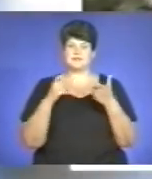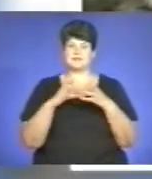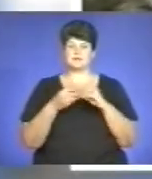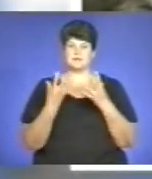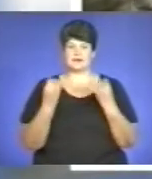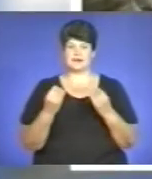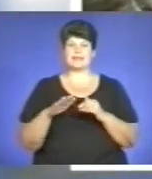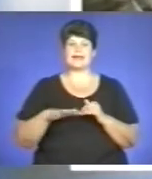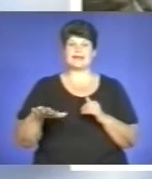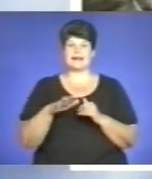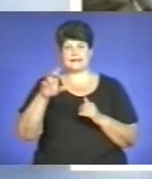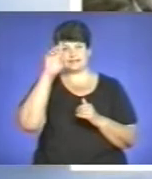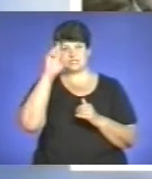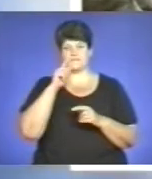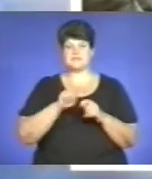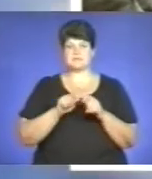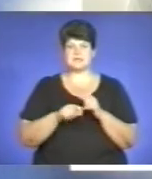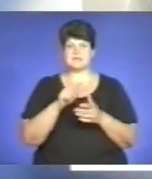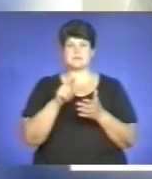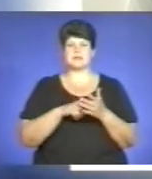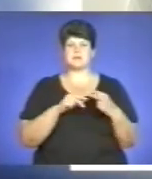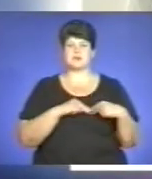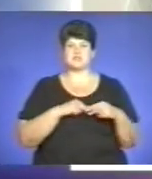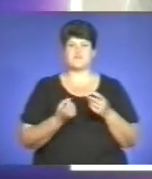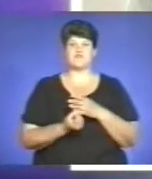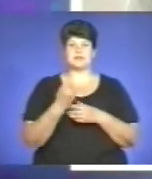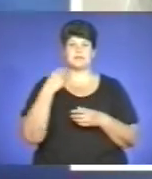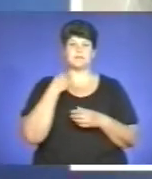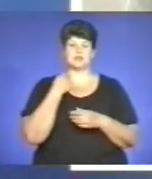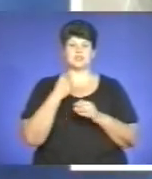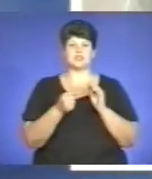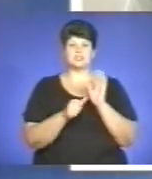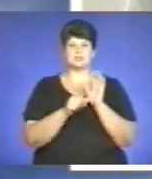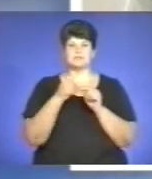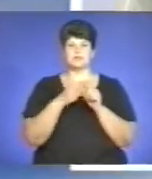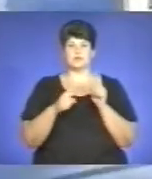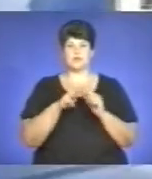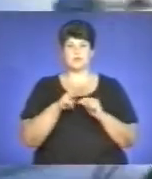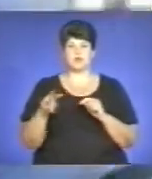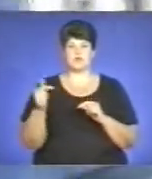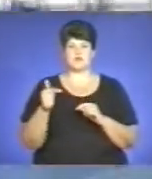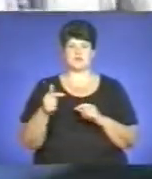Територіальна державна інспекція з питань праці виявила заборгованостей на 6,5 мільйонів гривень.